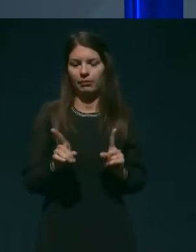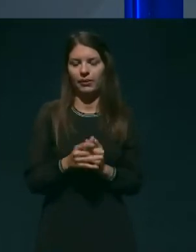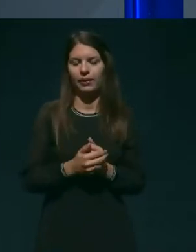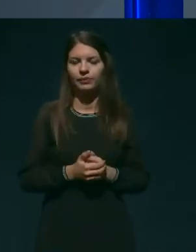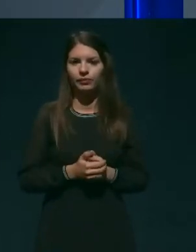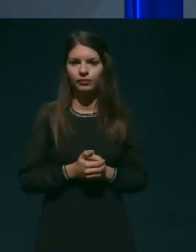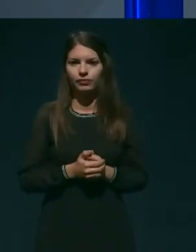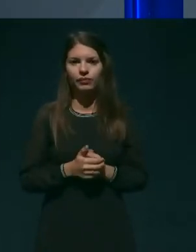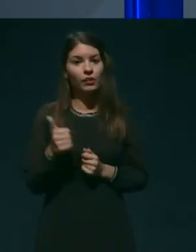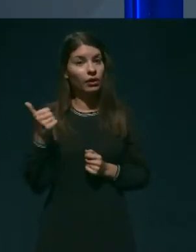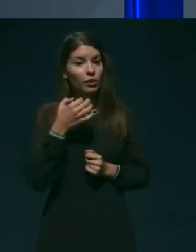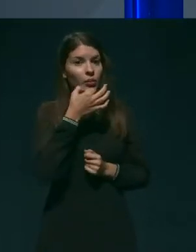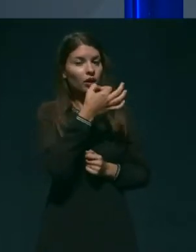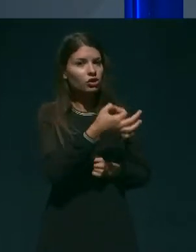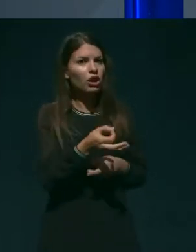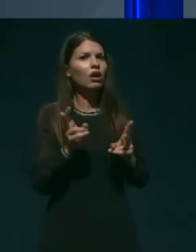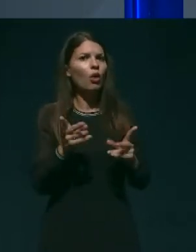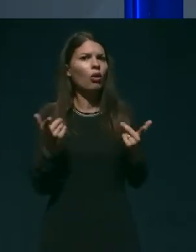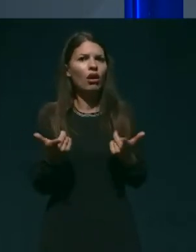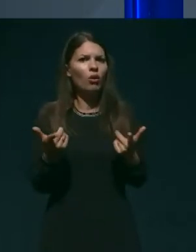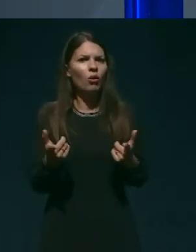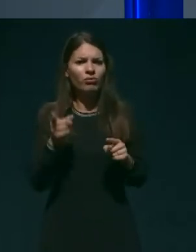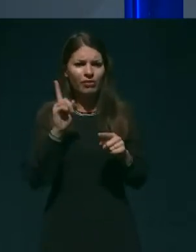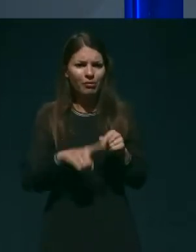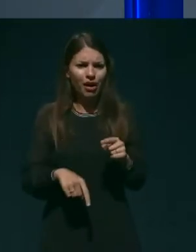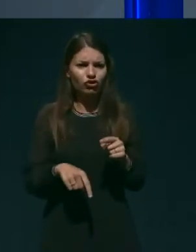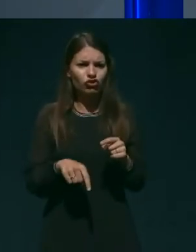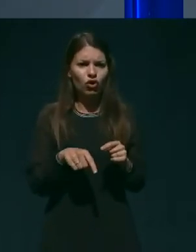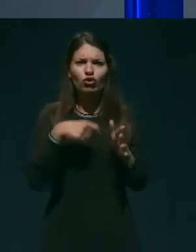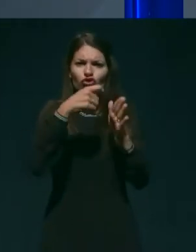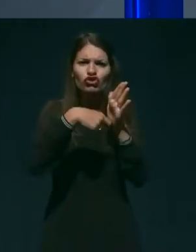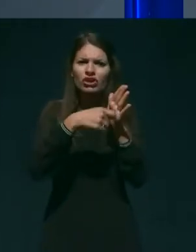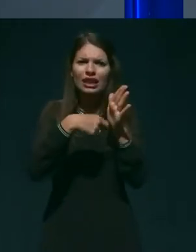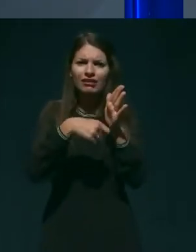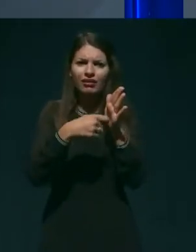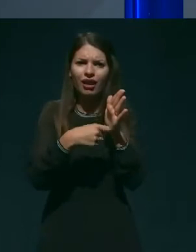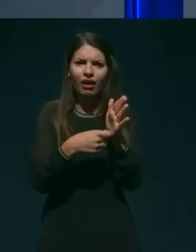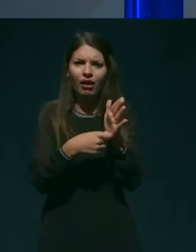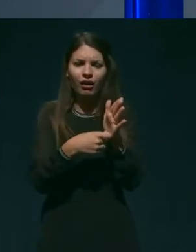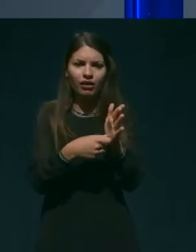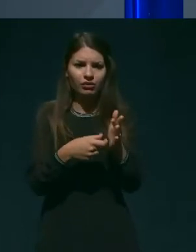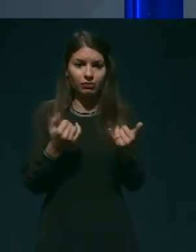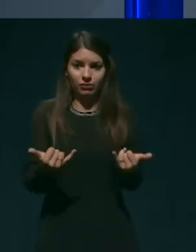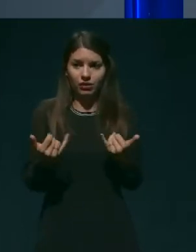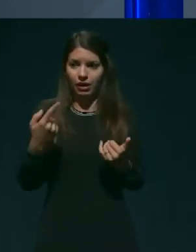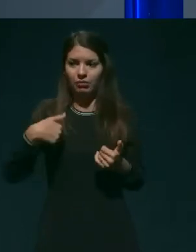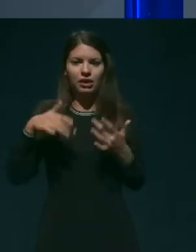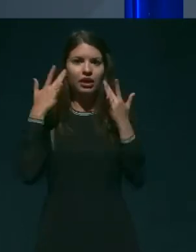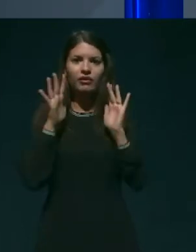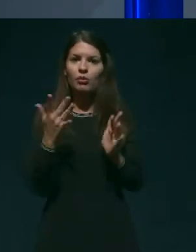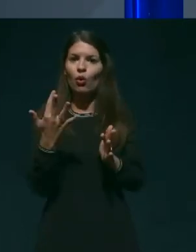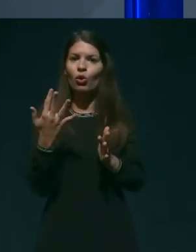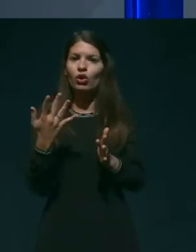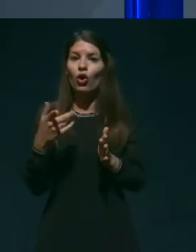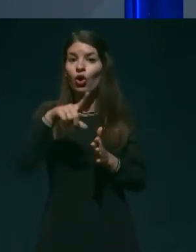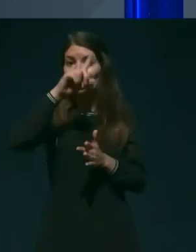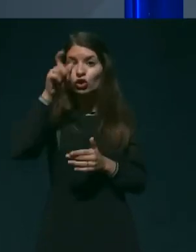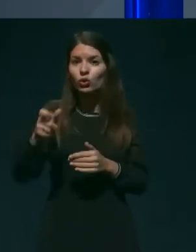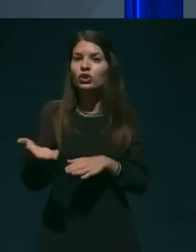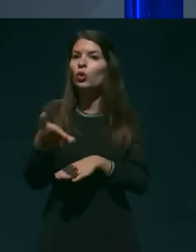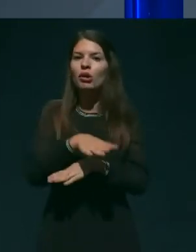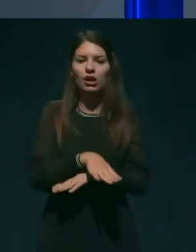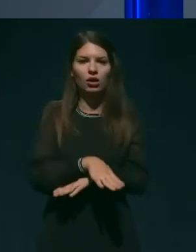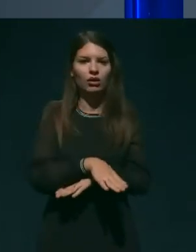Kako je lahko napačna metodologija triva za to, da se na neki točki ne ve, koliko ljudje je umrlo v bolnišnici? Ni